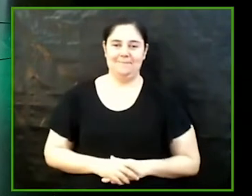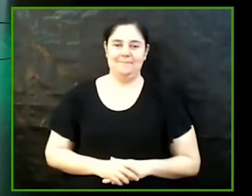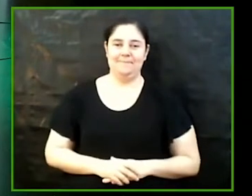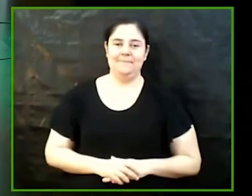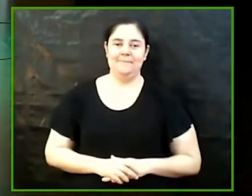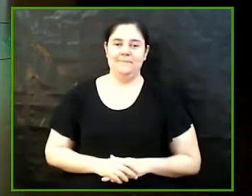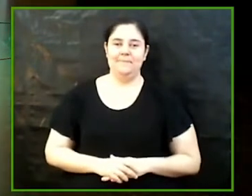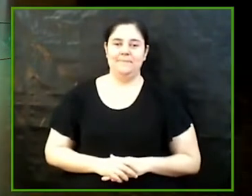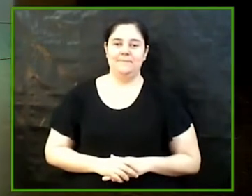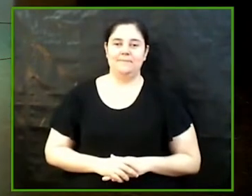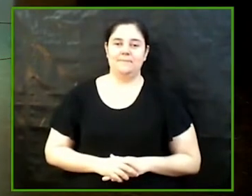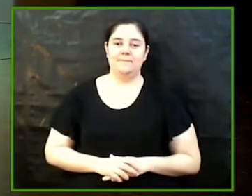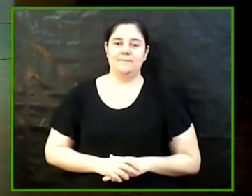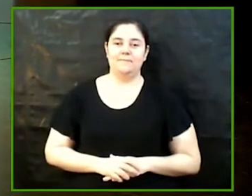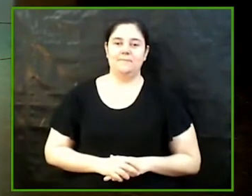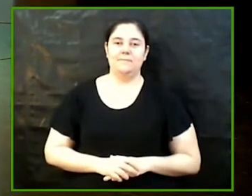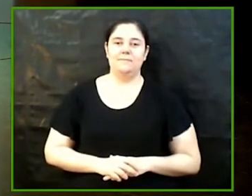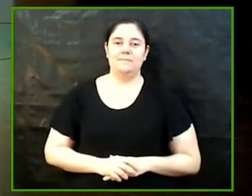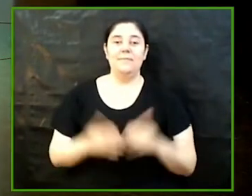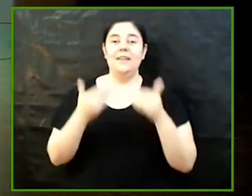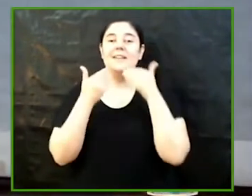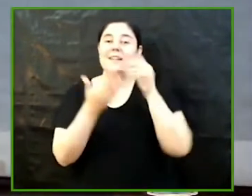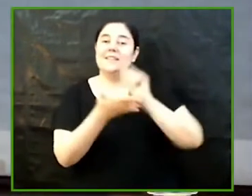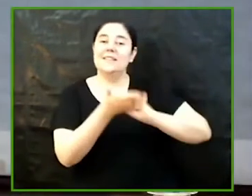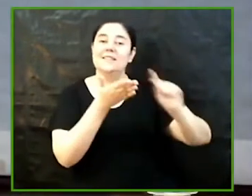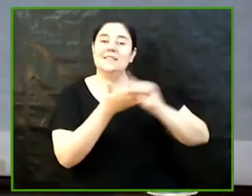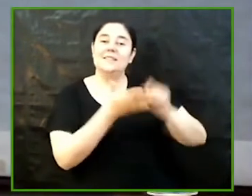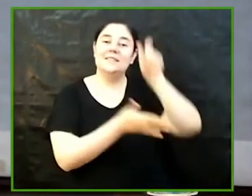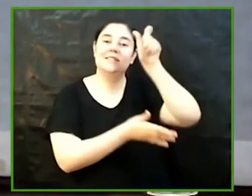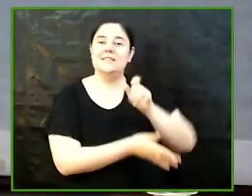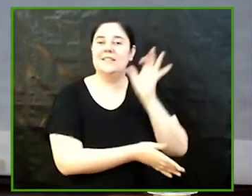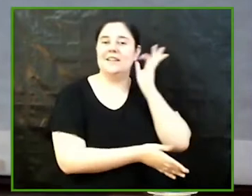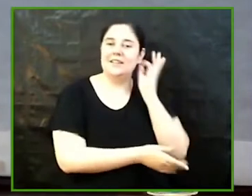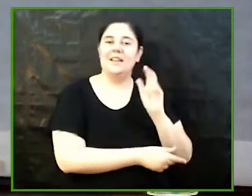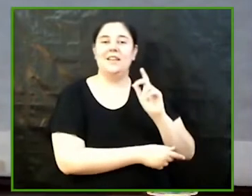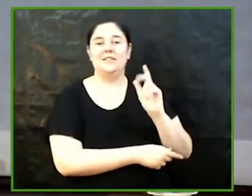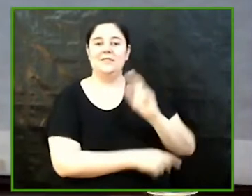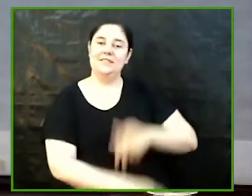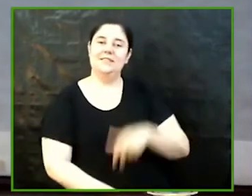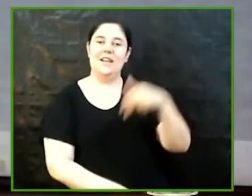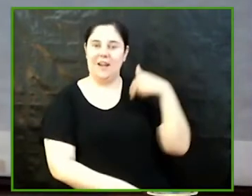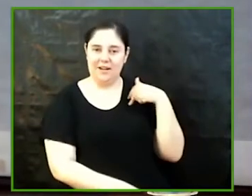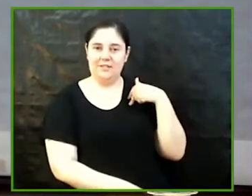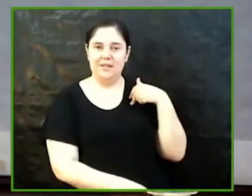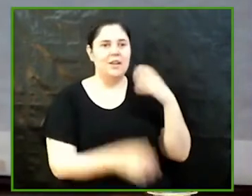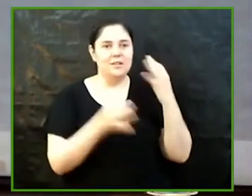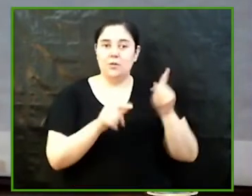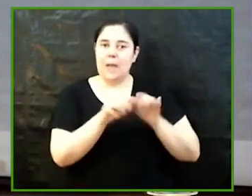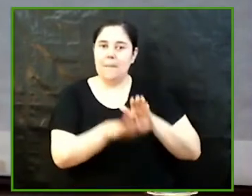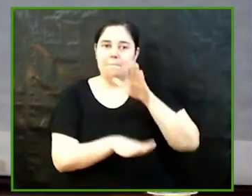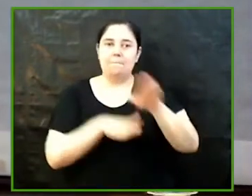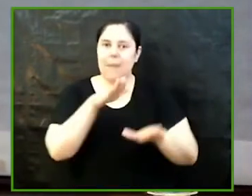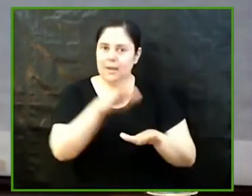Moltes gràcies a la secretària general per aquestes paraules. Segur que aquestes passes que ella ha indicat marcaran un camí important